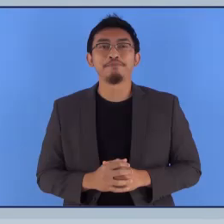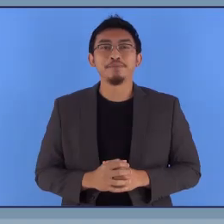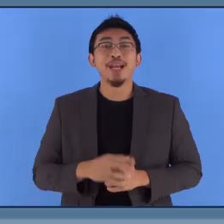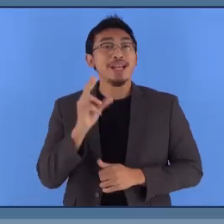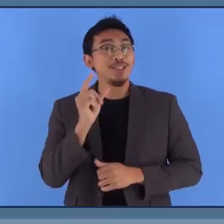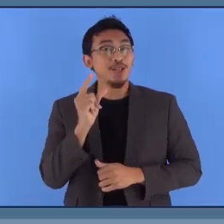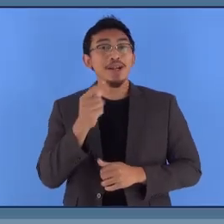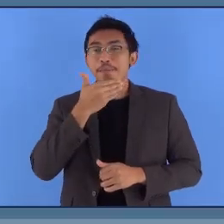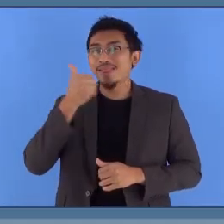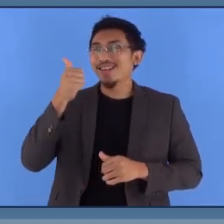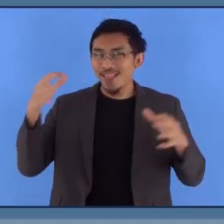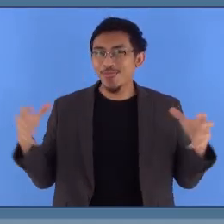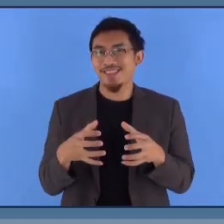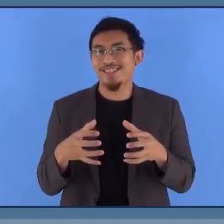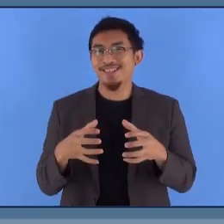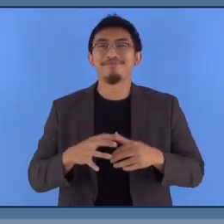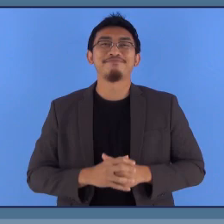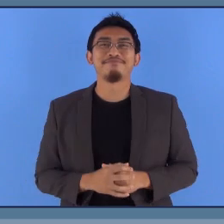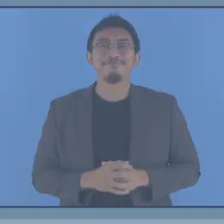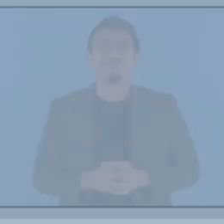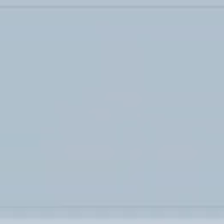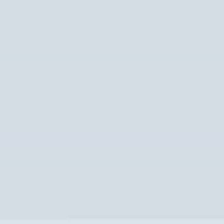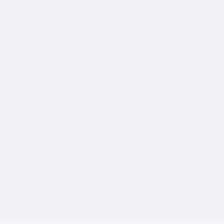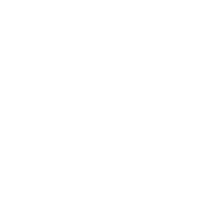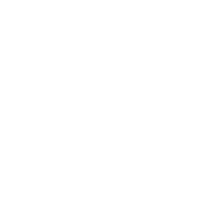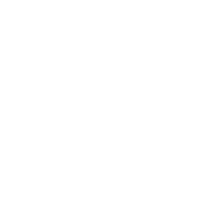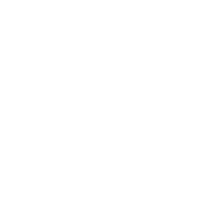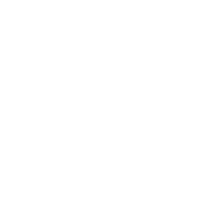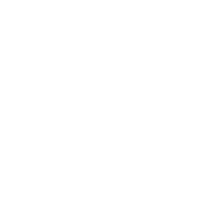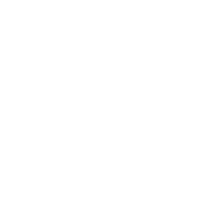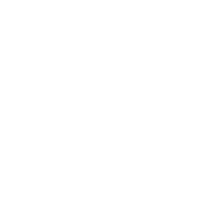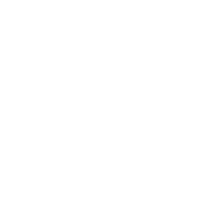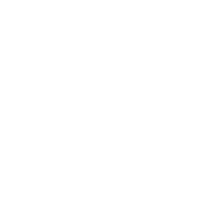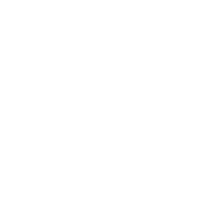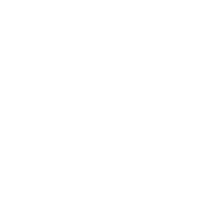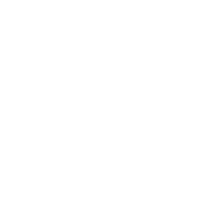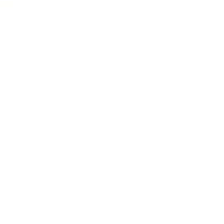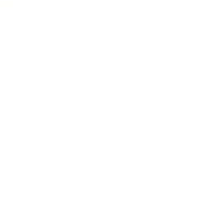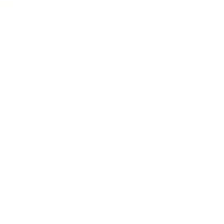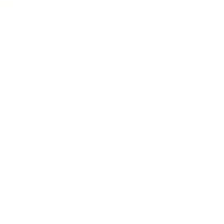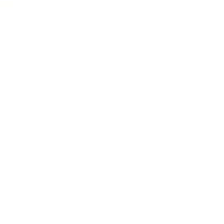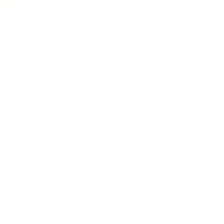Restore better together Terima kasih